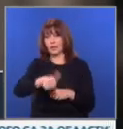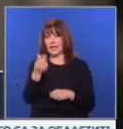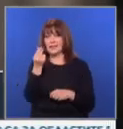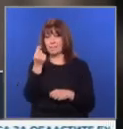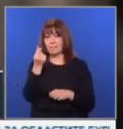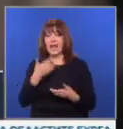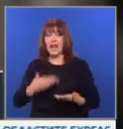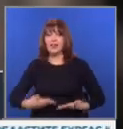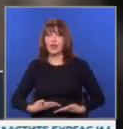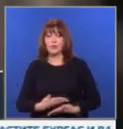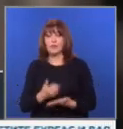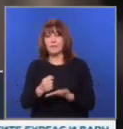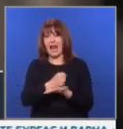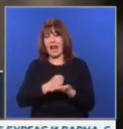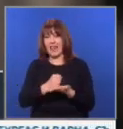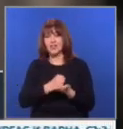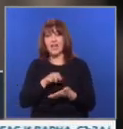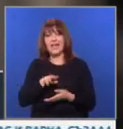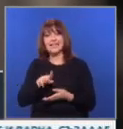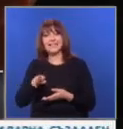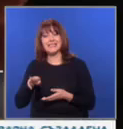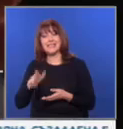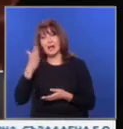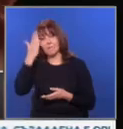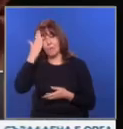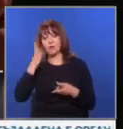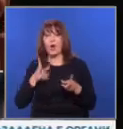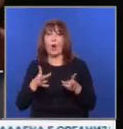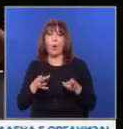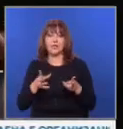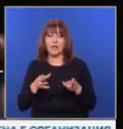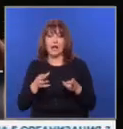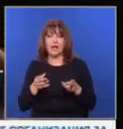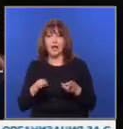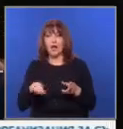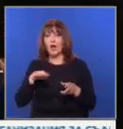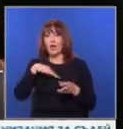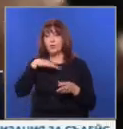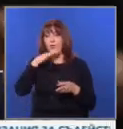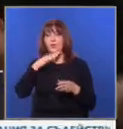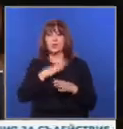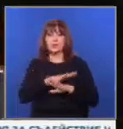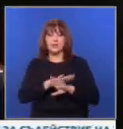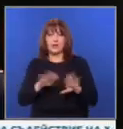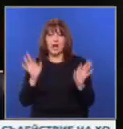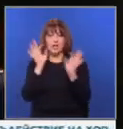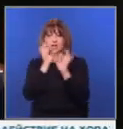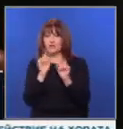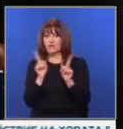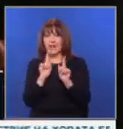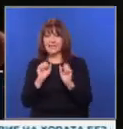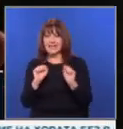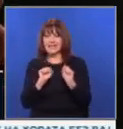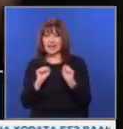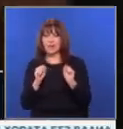пари, необходими за лечението на сестра и от рак. В един момент достигаш предела, в който вече от нищо не се страхуваш.